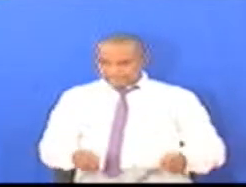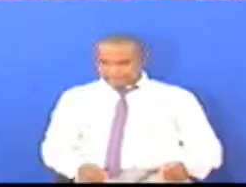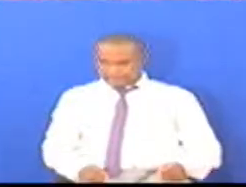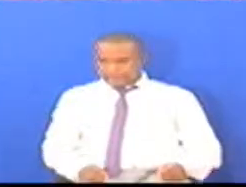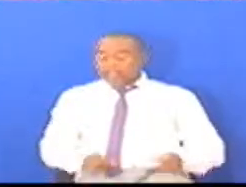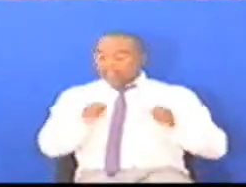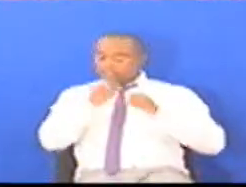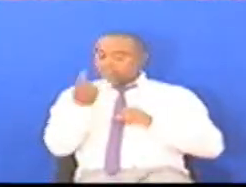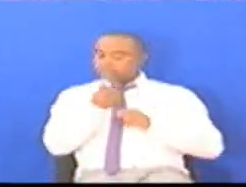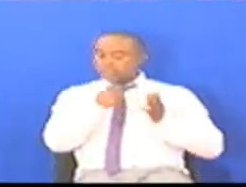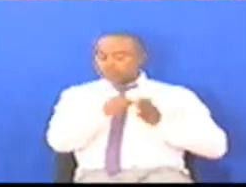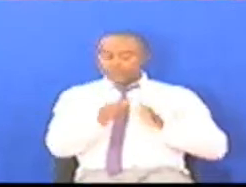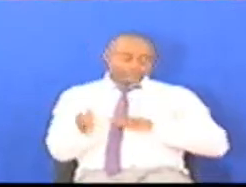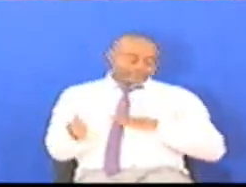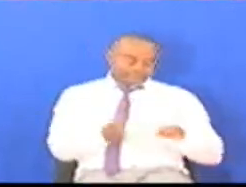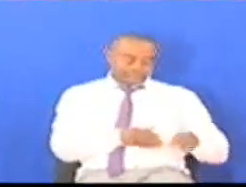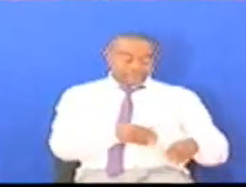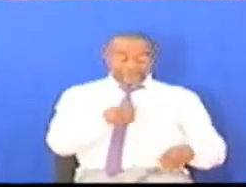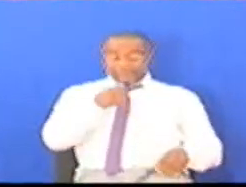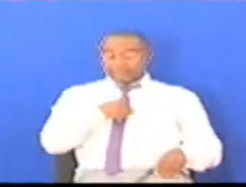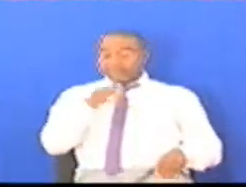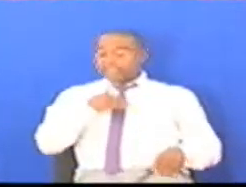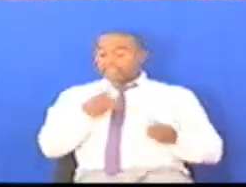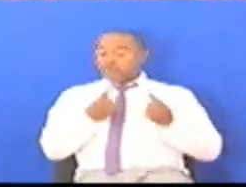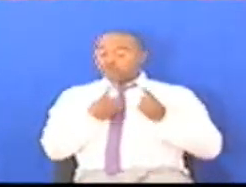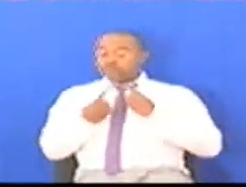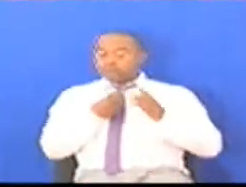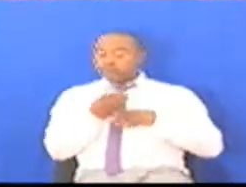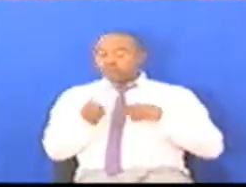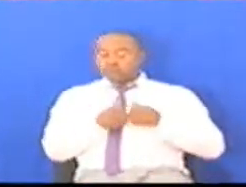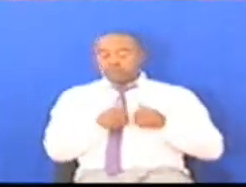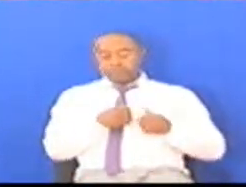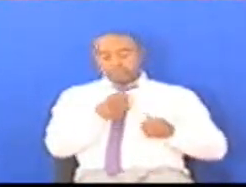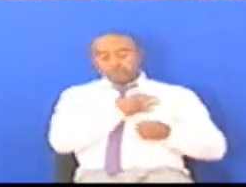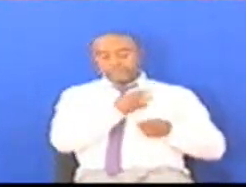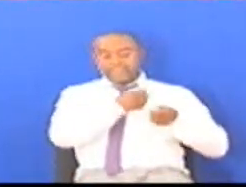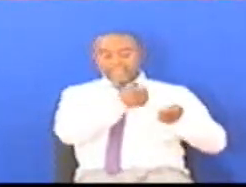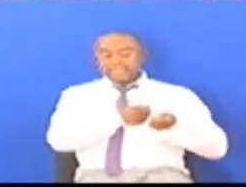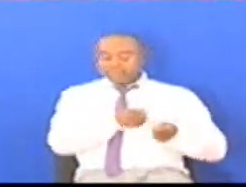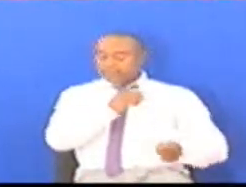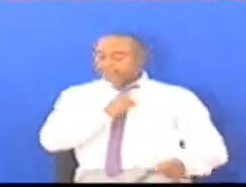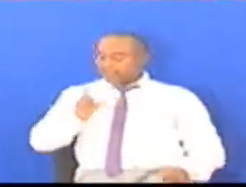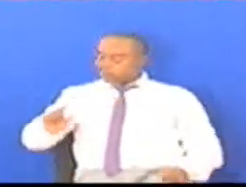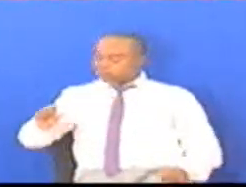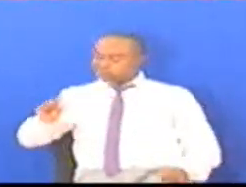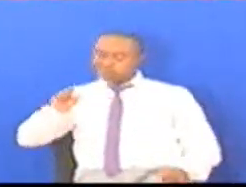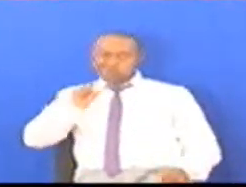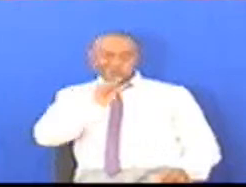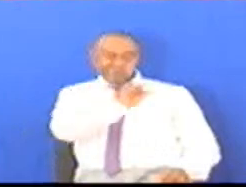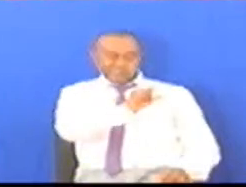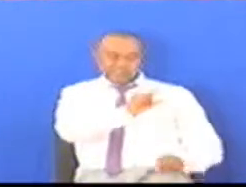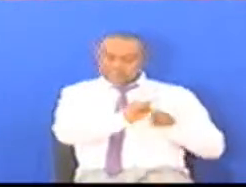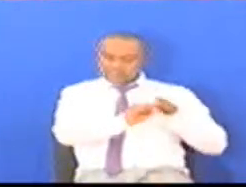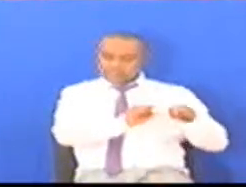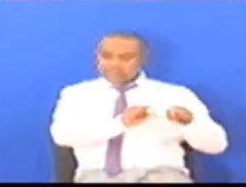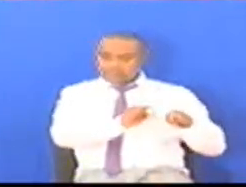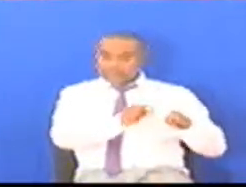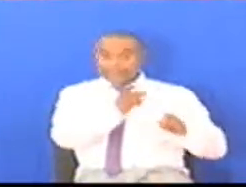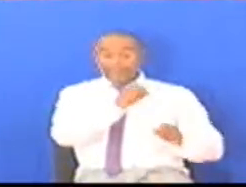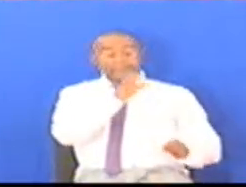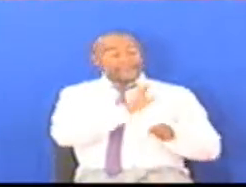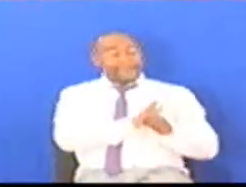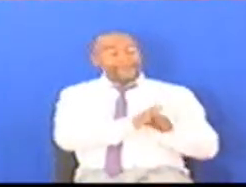Kuhusu wizara akilimu Wengi wa mezoongelea Najinsi ambave mepewa hela kidogo Lakini nieleze Pesa nyingi